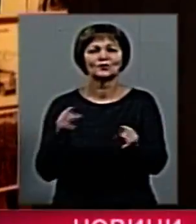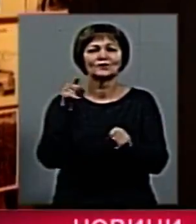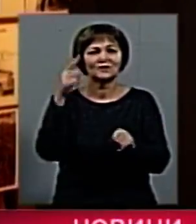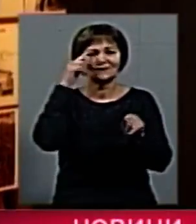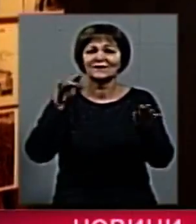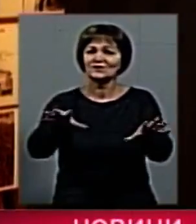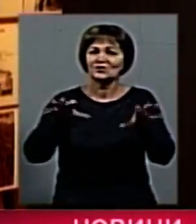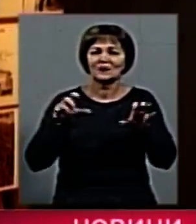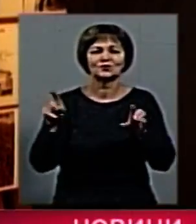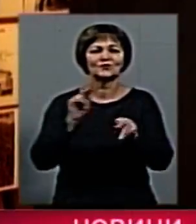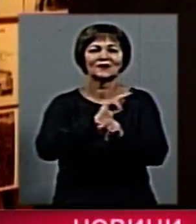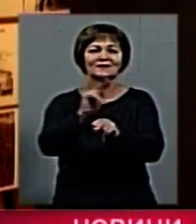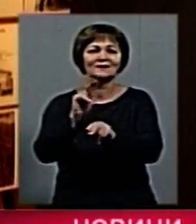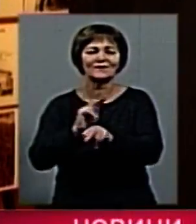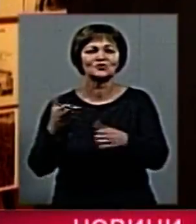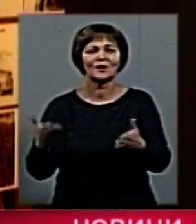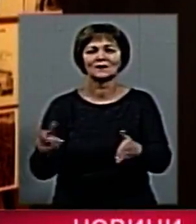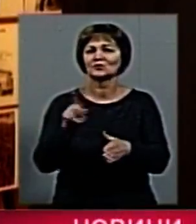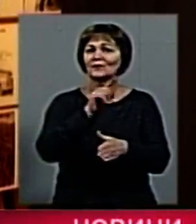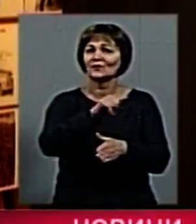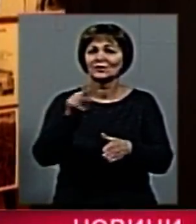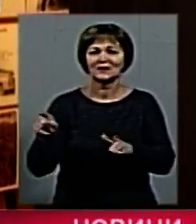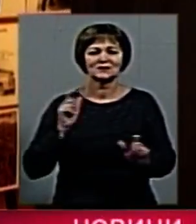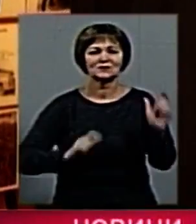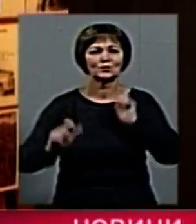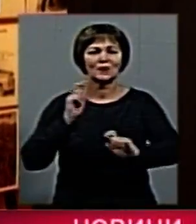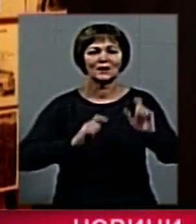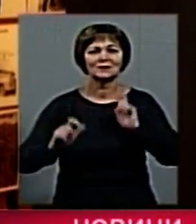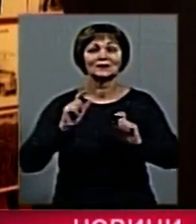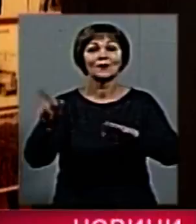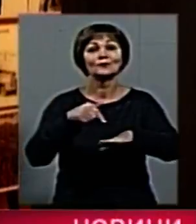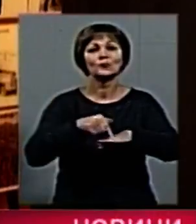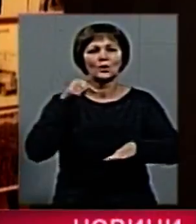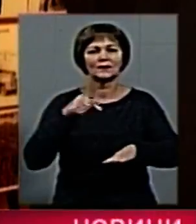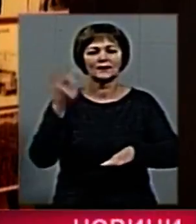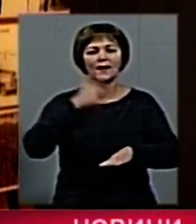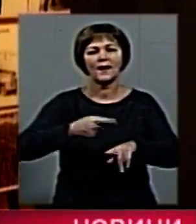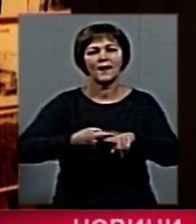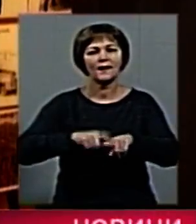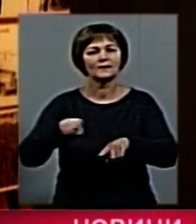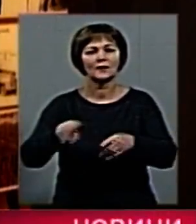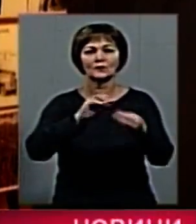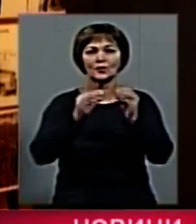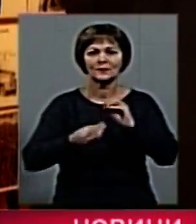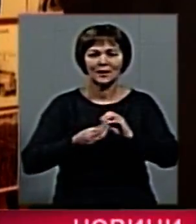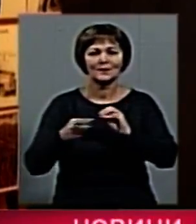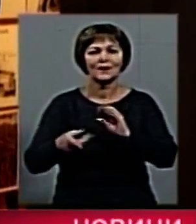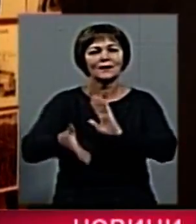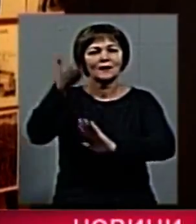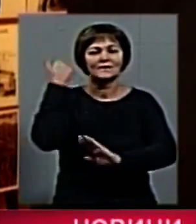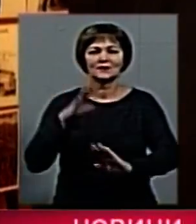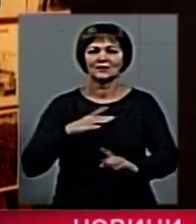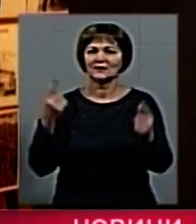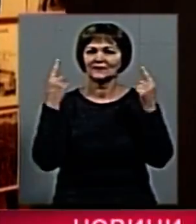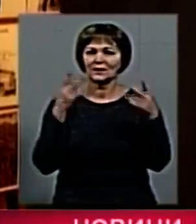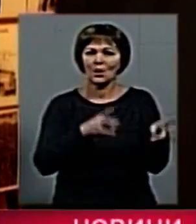вивчали, щоб вони навчалися, щоб вони прониклися отією проблемою, отим великим